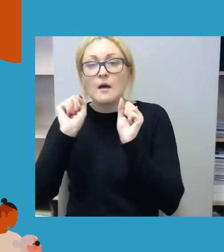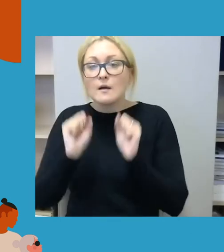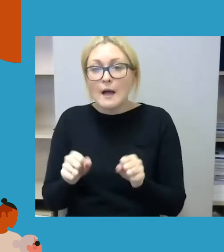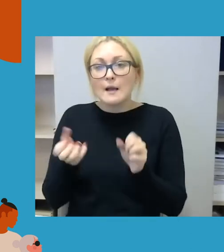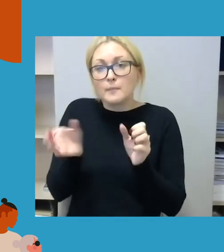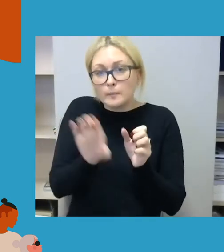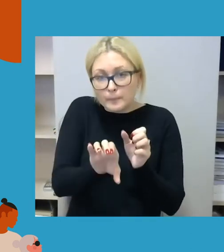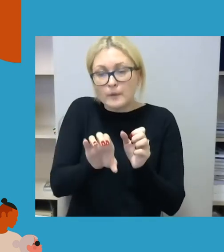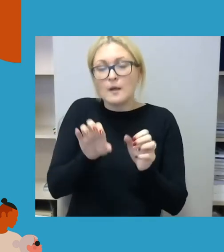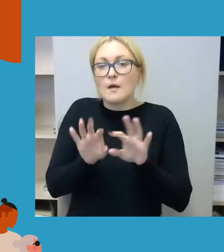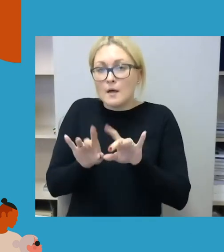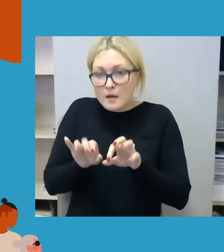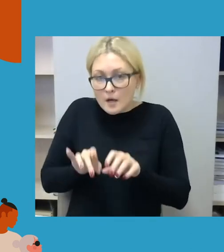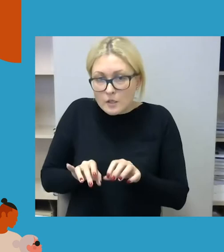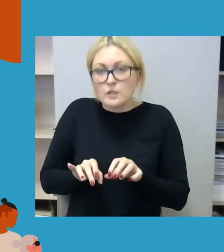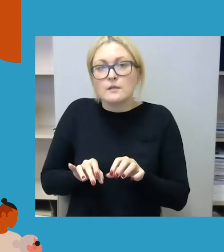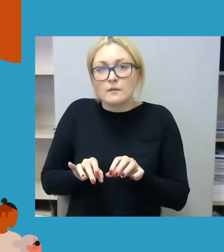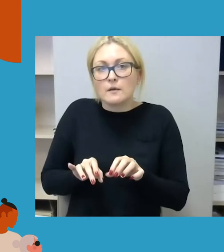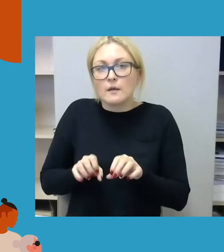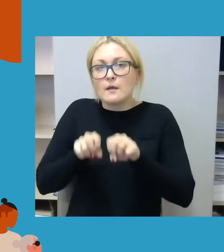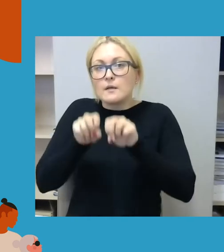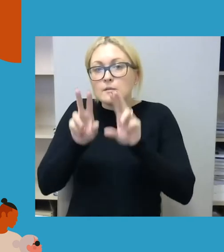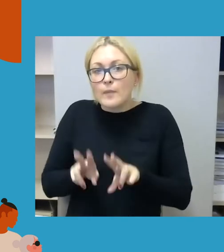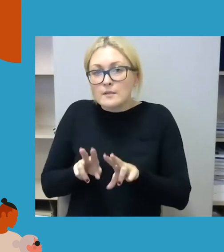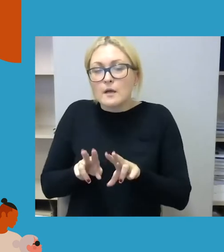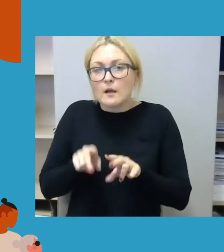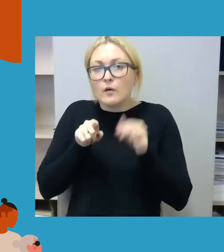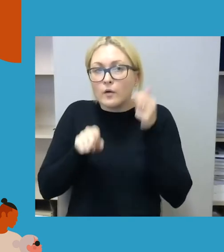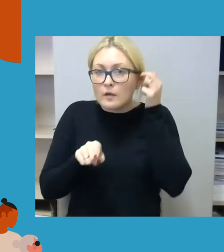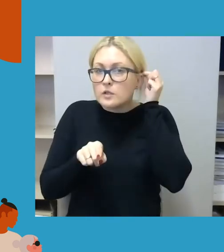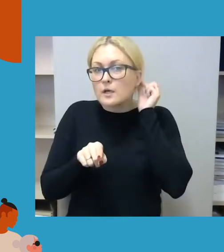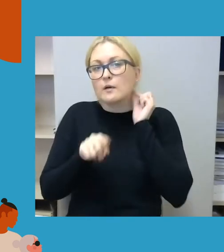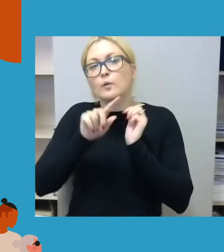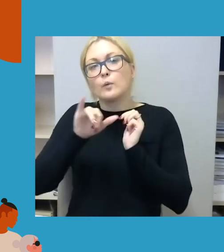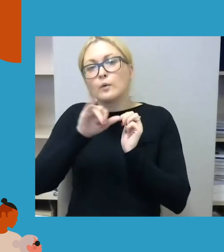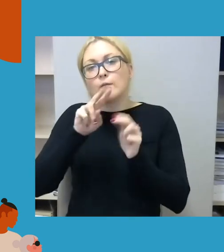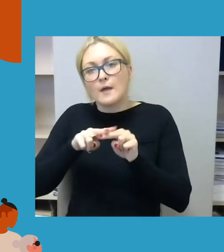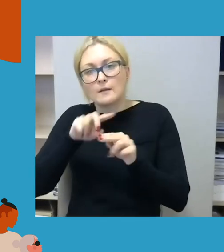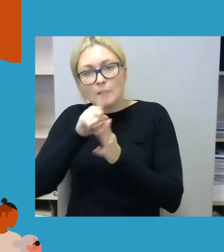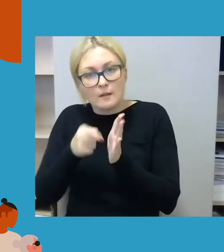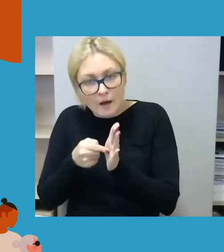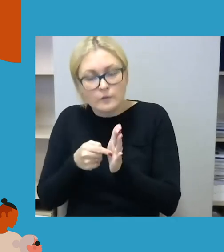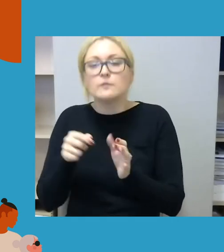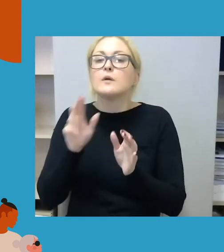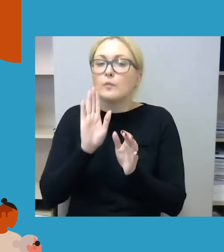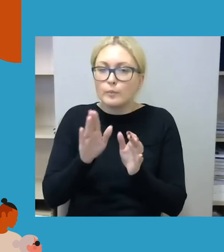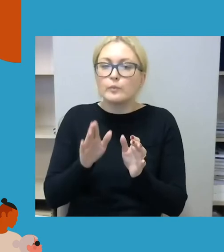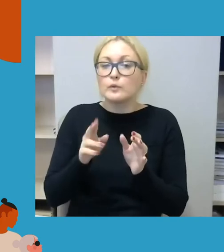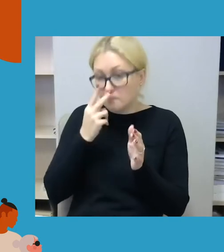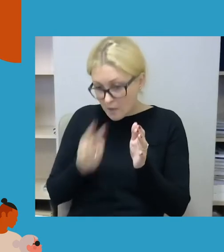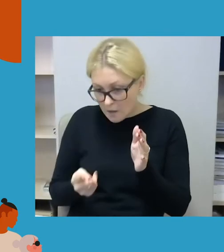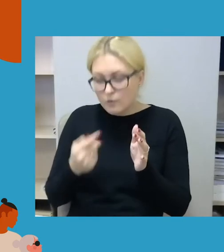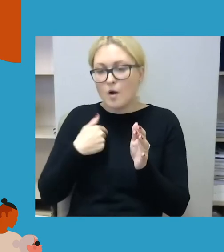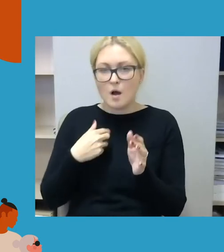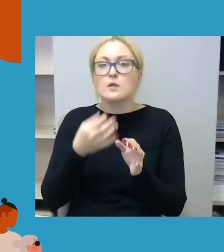specialioje skiltyje klausimų. Aš juos matysiu ir tikrai užduosiu diskusijos dalyviams. Na